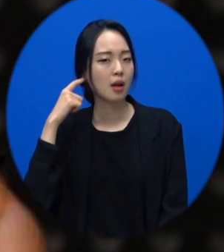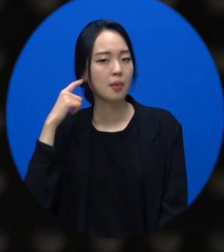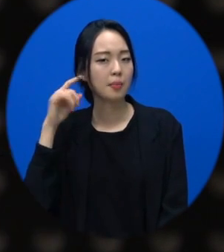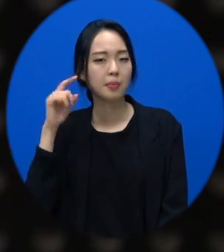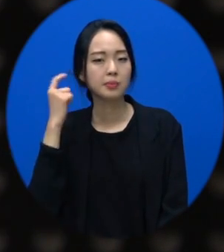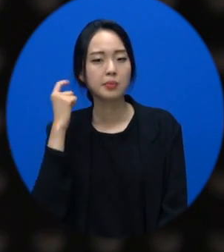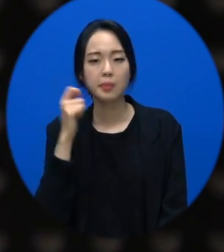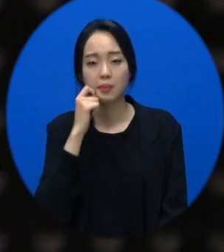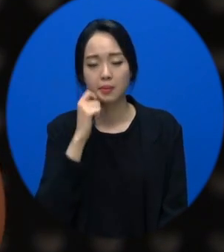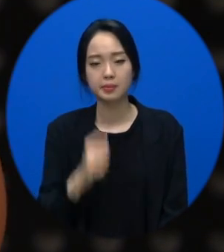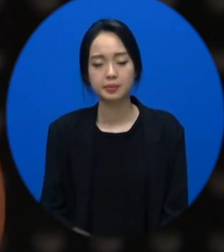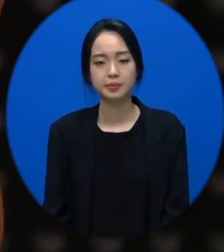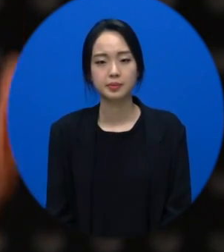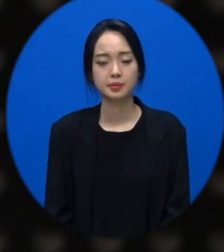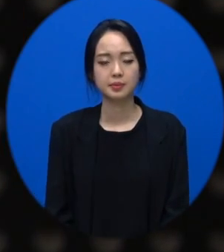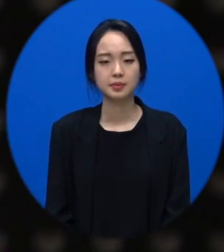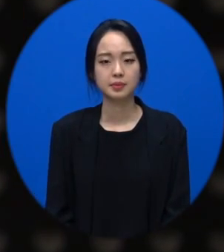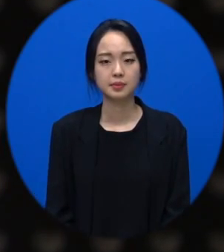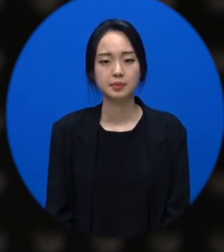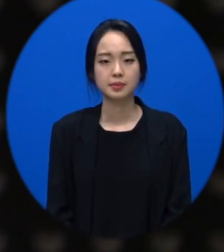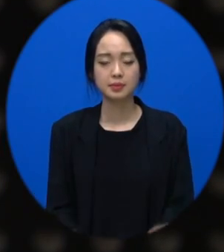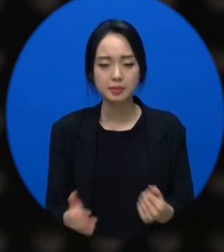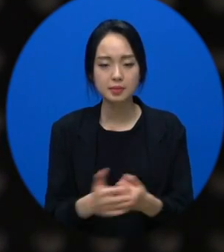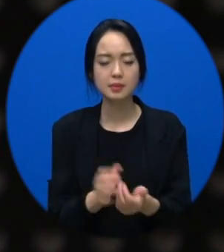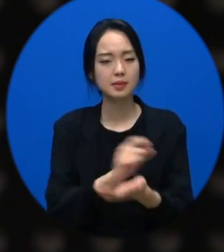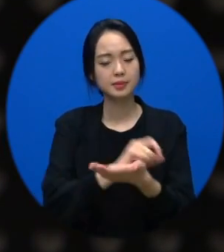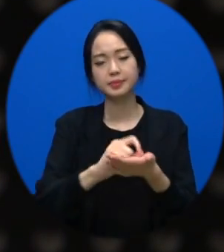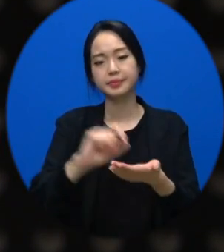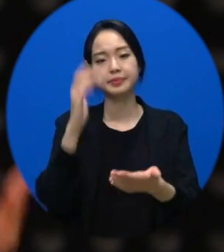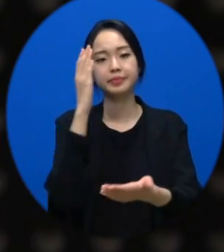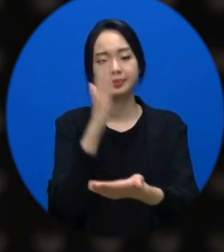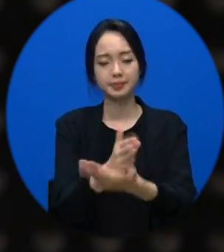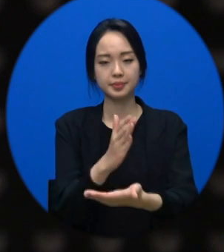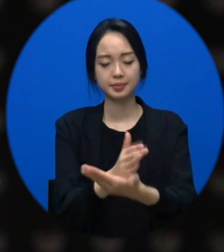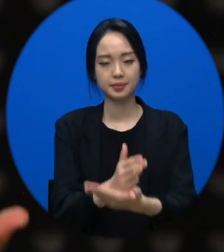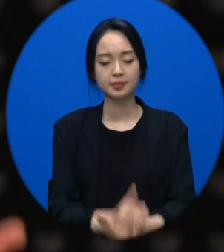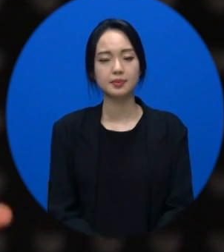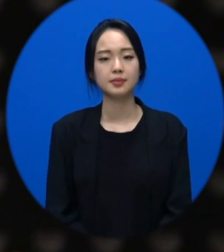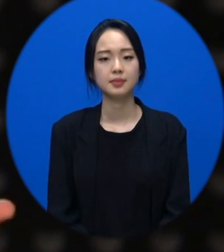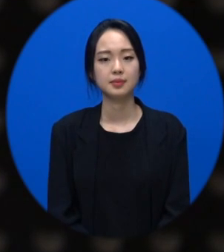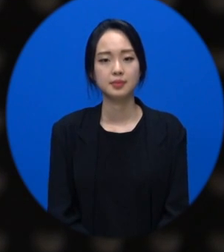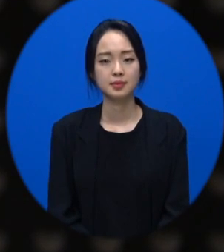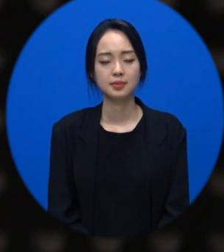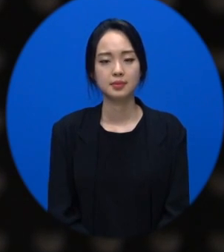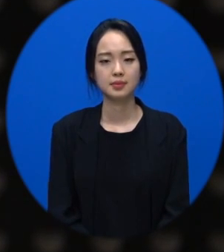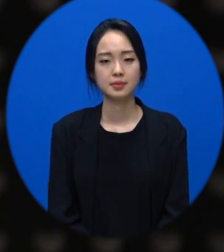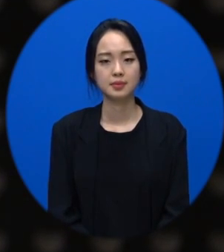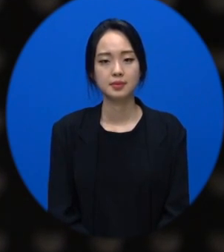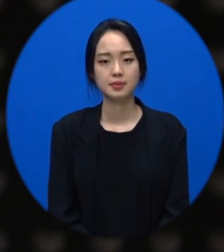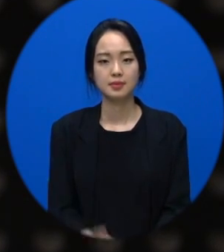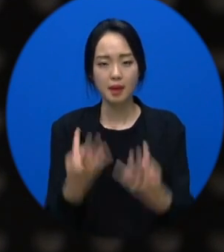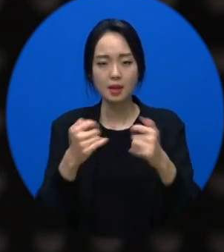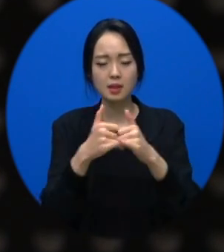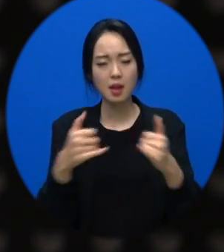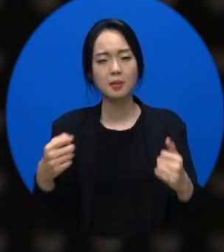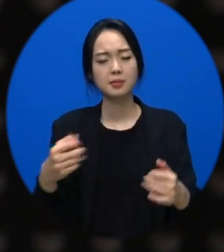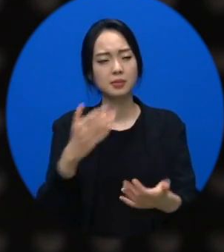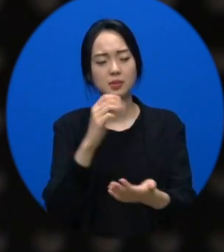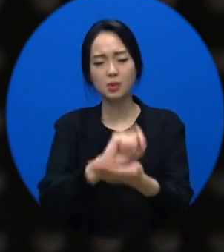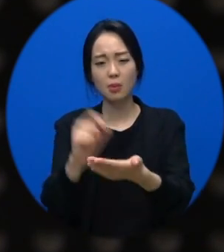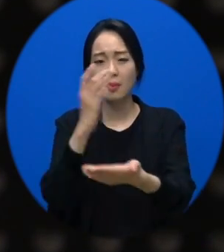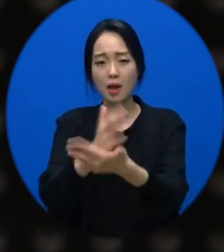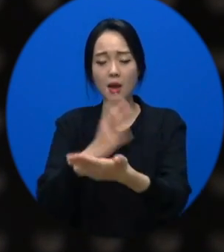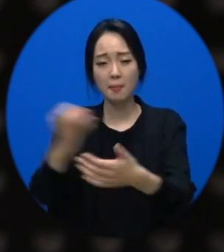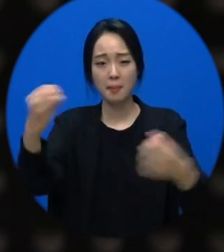그러니까요. 적지 말라고 수없이 많은 선생님과 강연자가 얘기를 함에도 불구하고 적는 분들 계시는데 안